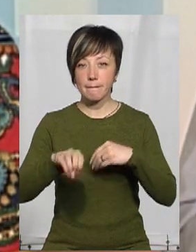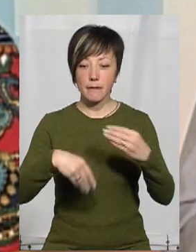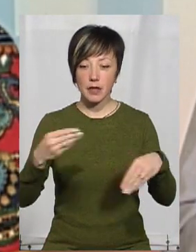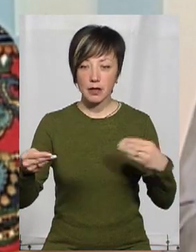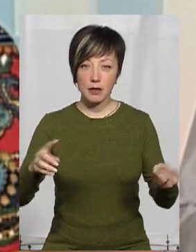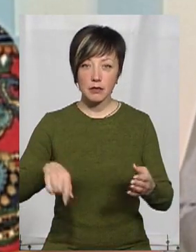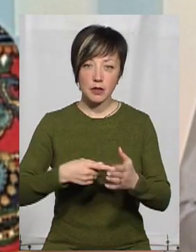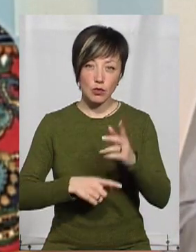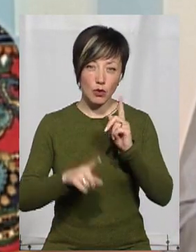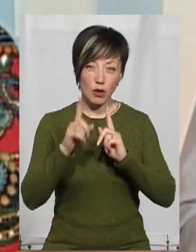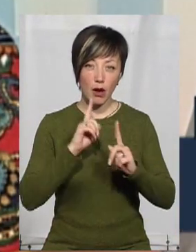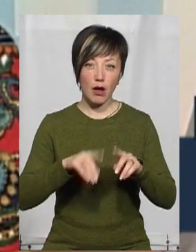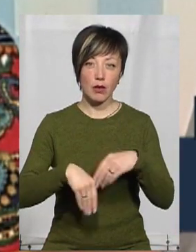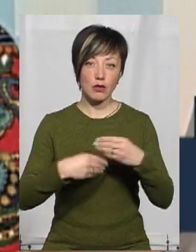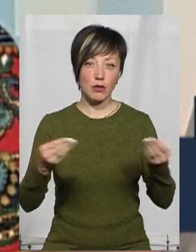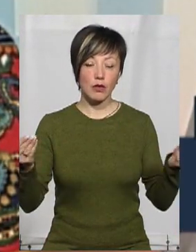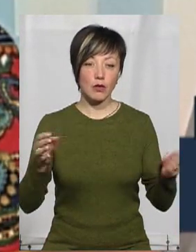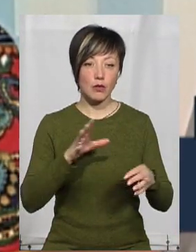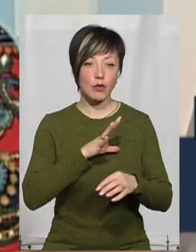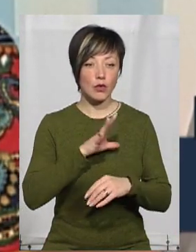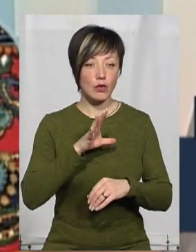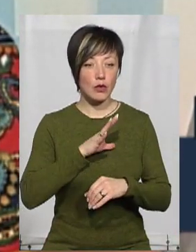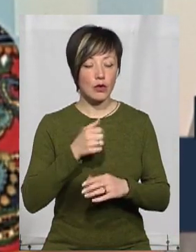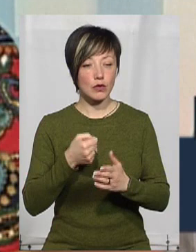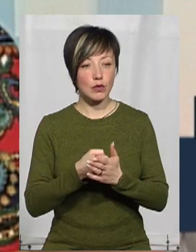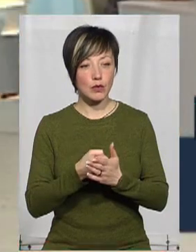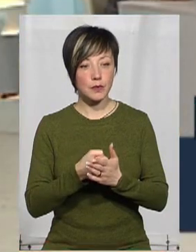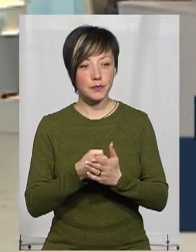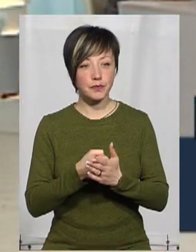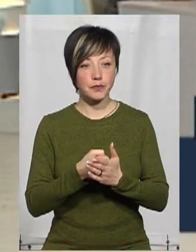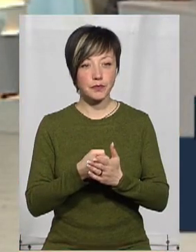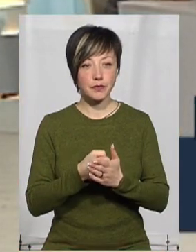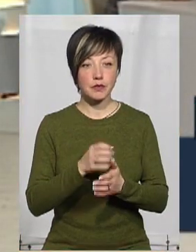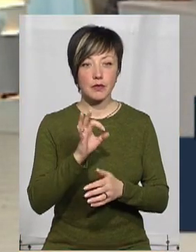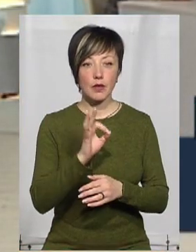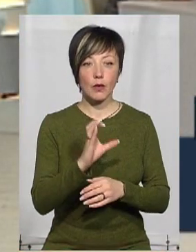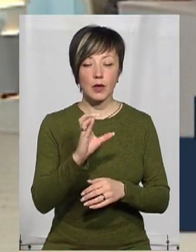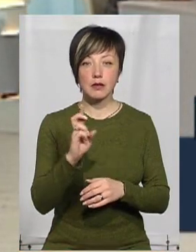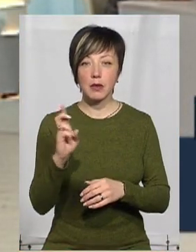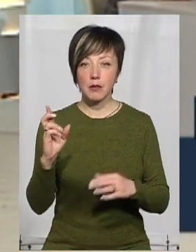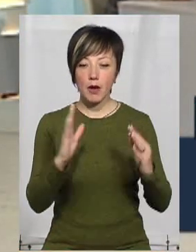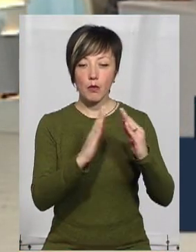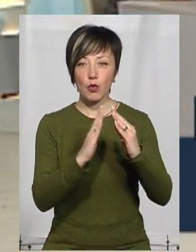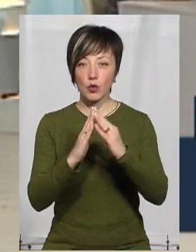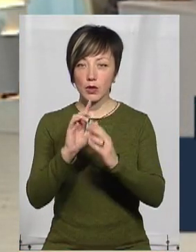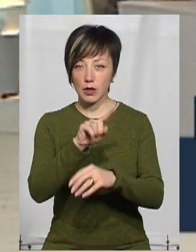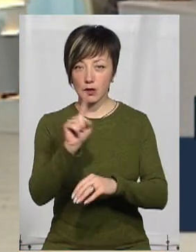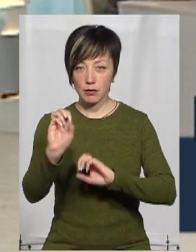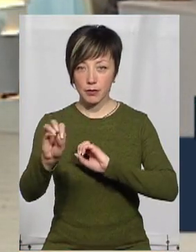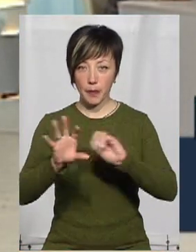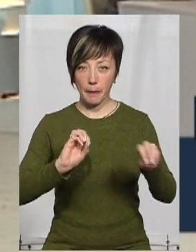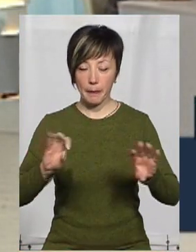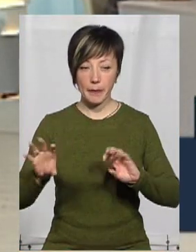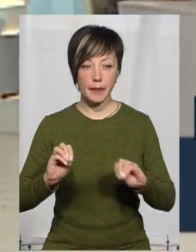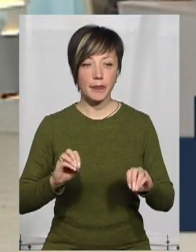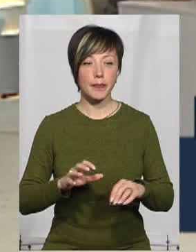як на міську раду видавали, так видавали, і в ОСББ, в будинки, де створено ОСББ, дуже ми